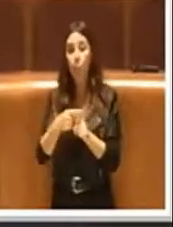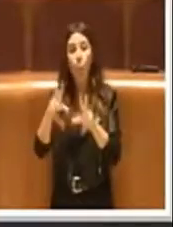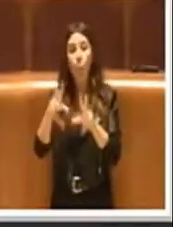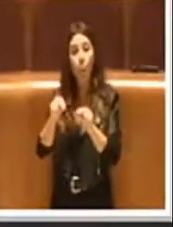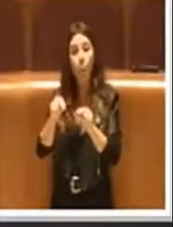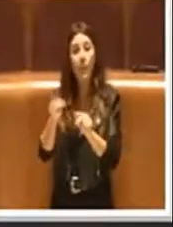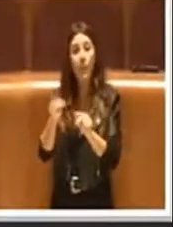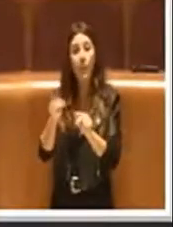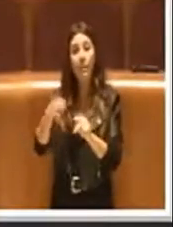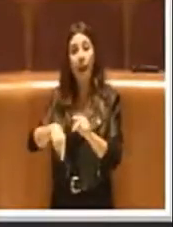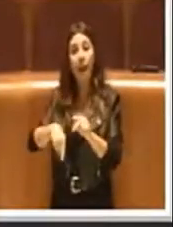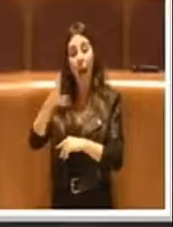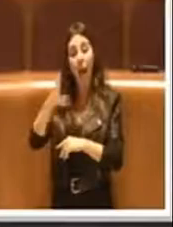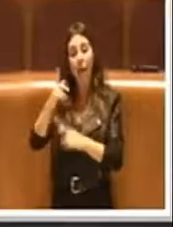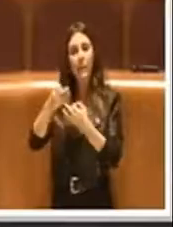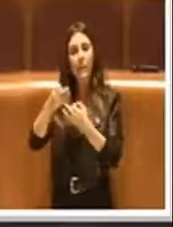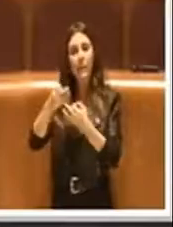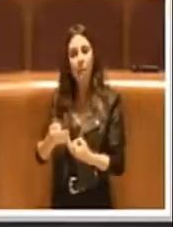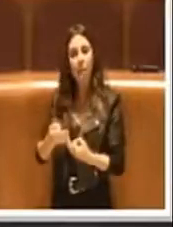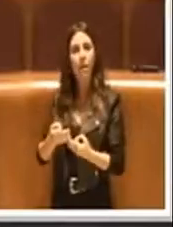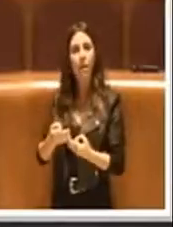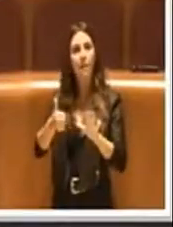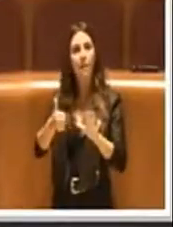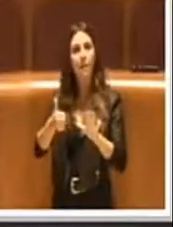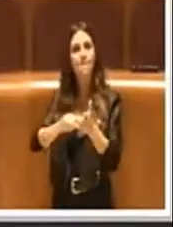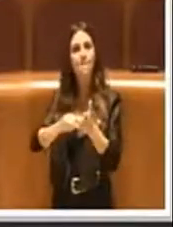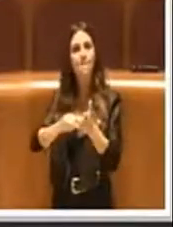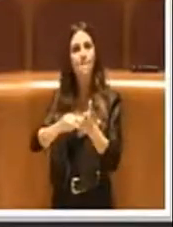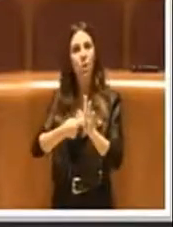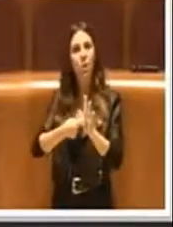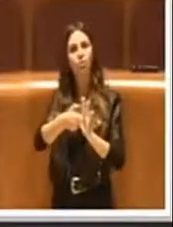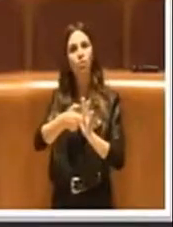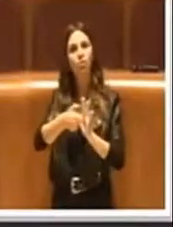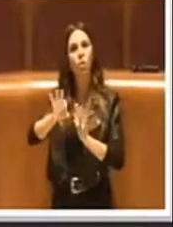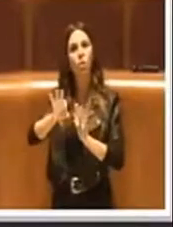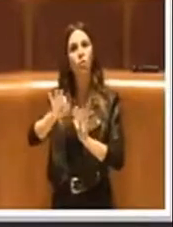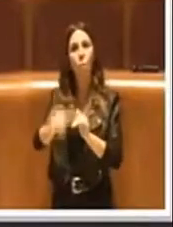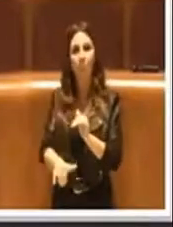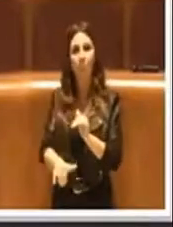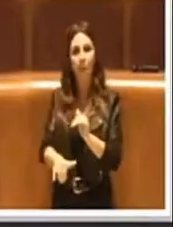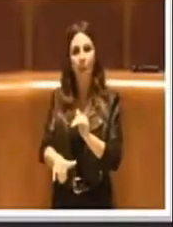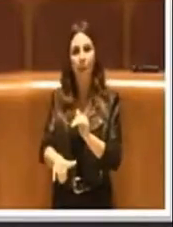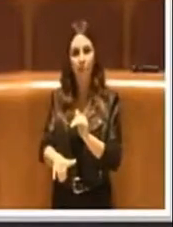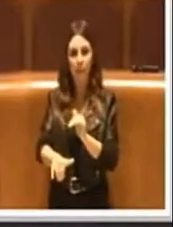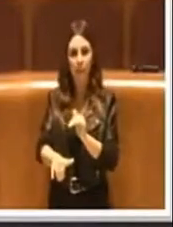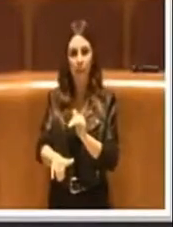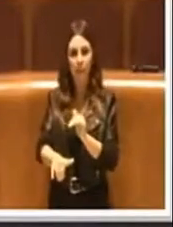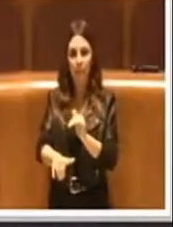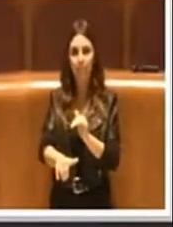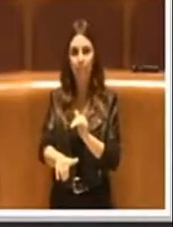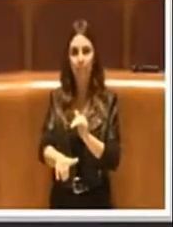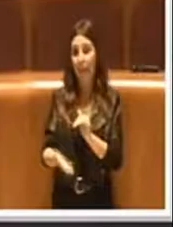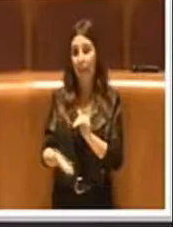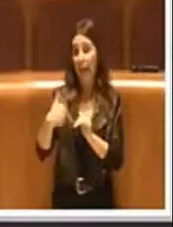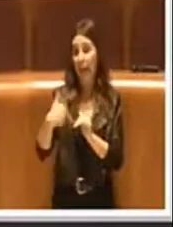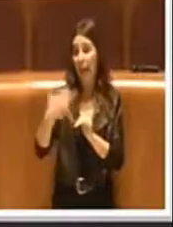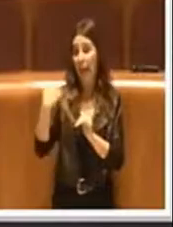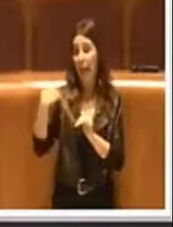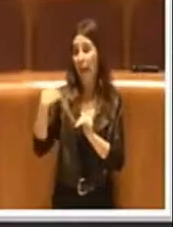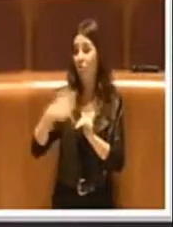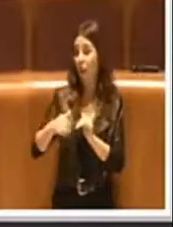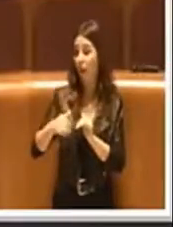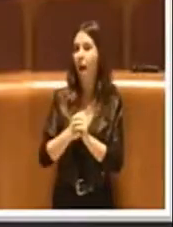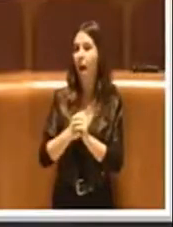sicurezza, 6 milioni e 350 mila, sempre passati con lo scorso assestamento, ma che